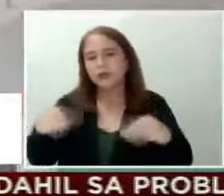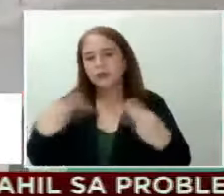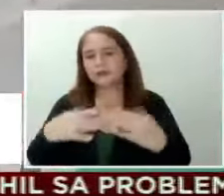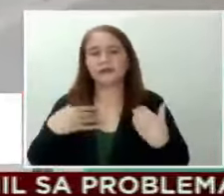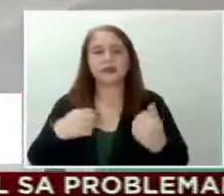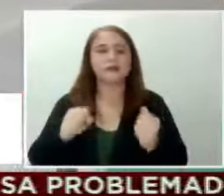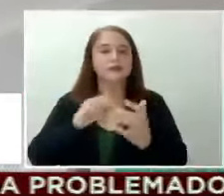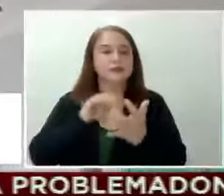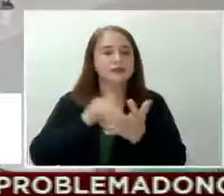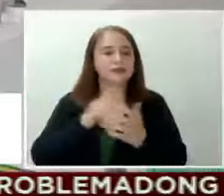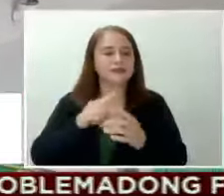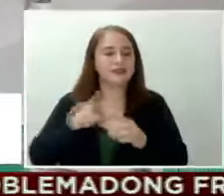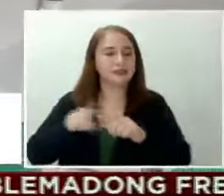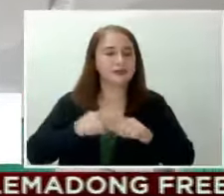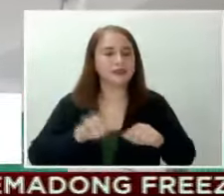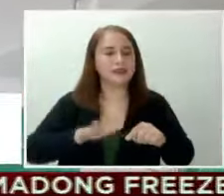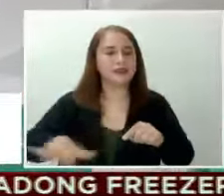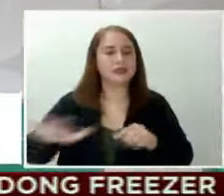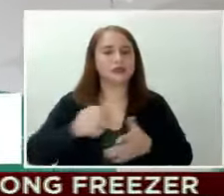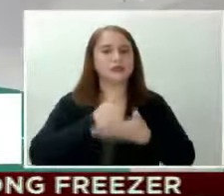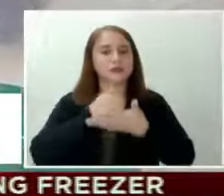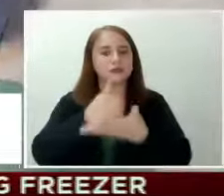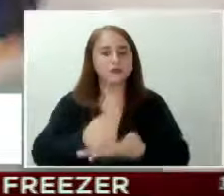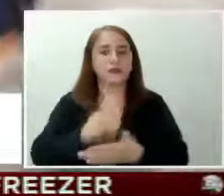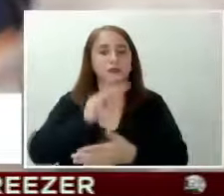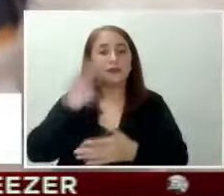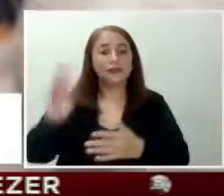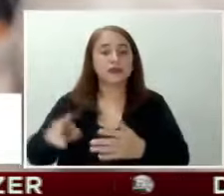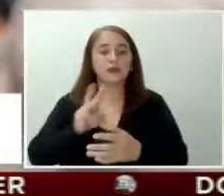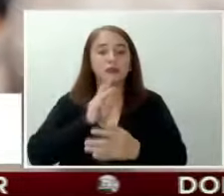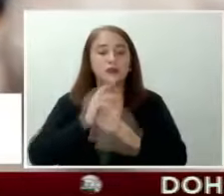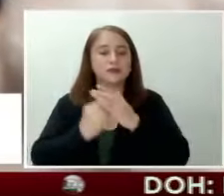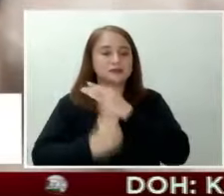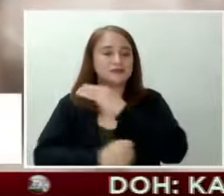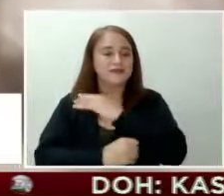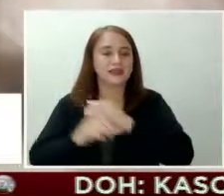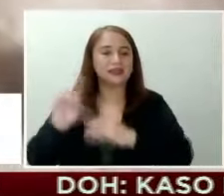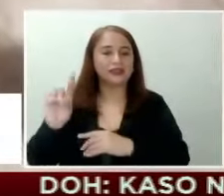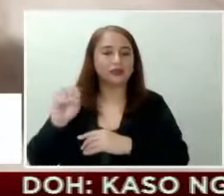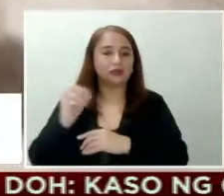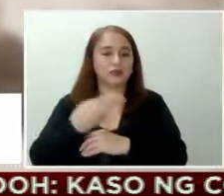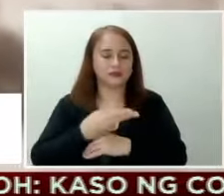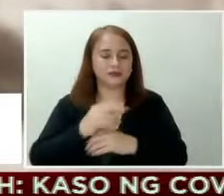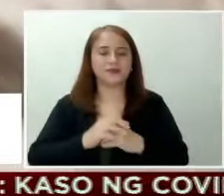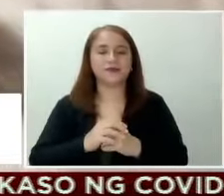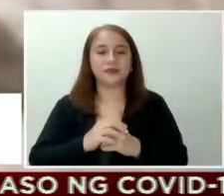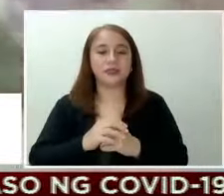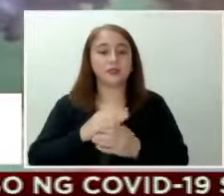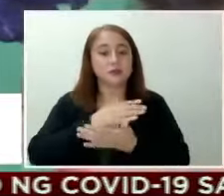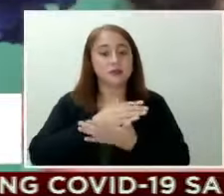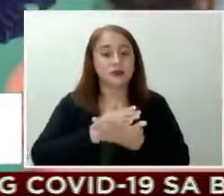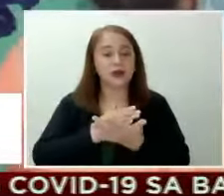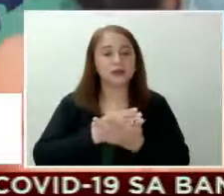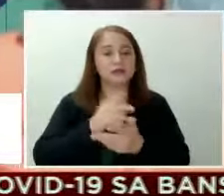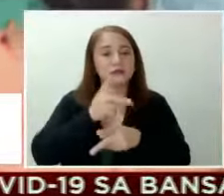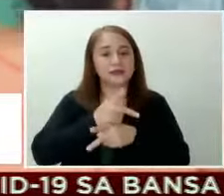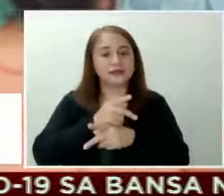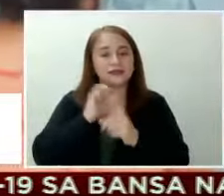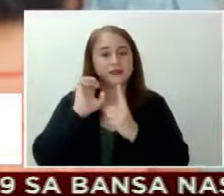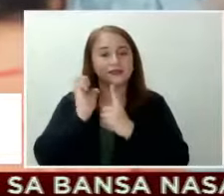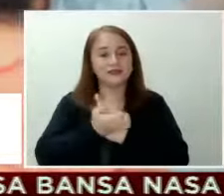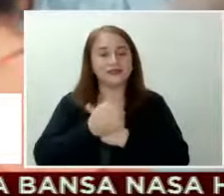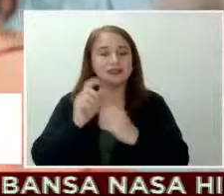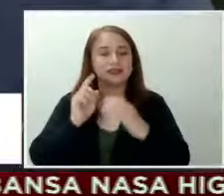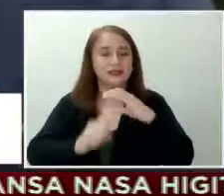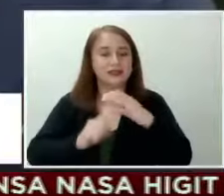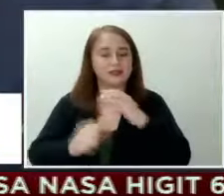at iba pang lugar sa pagtutulungan ng Manila Water Foundation at Department of Health. Kabahagi ang bantay kalikasan ng ABS-CBN